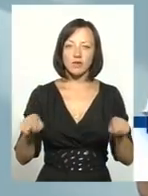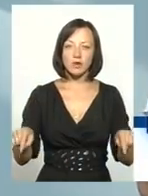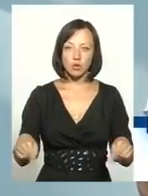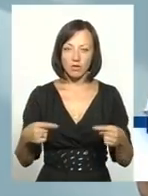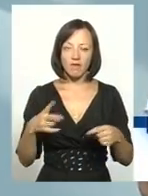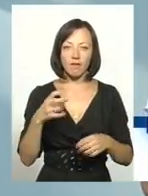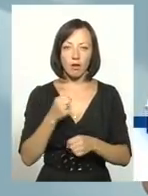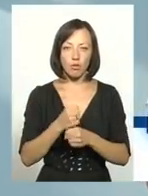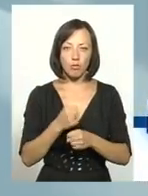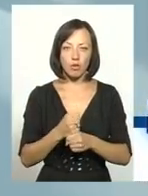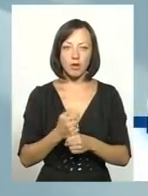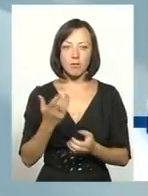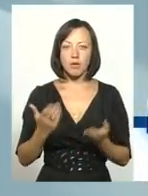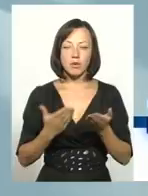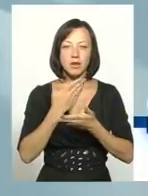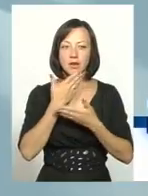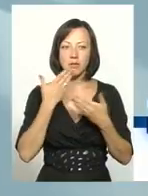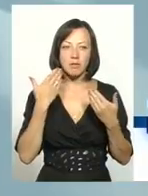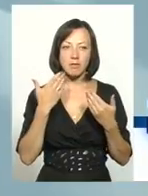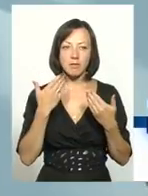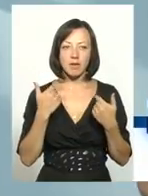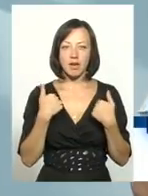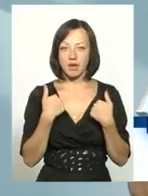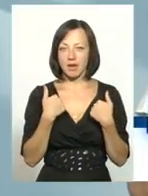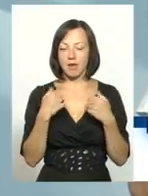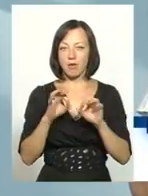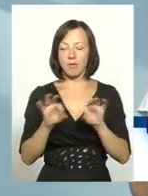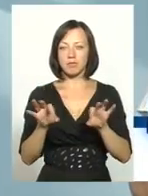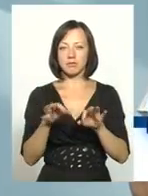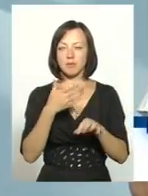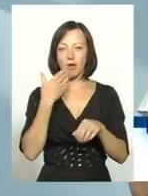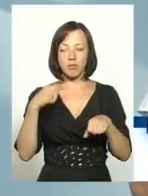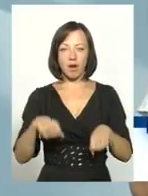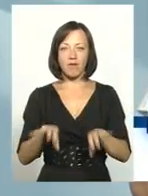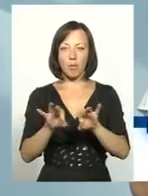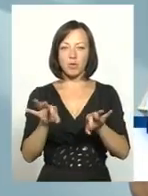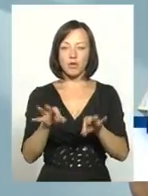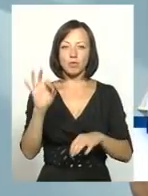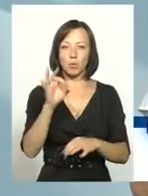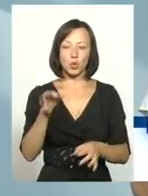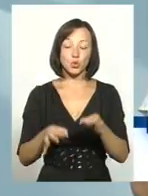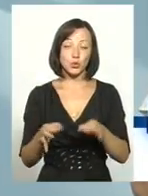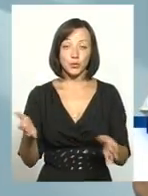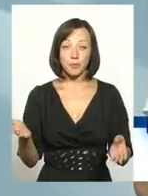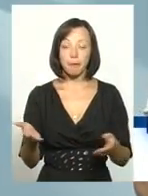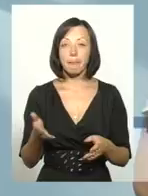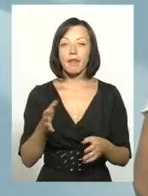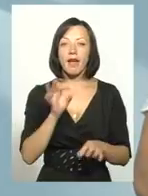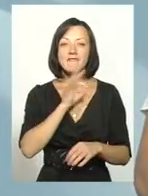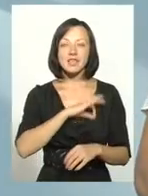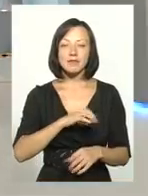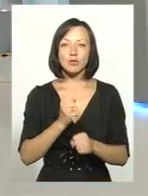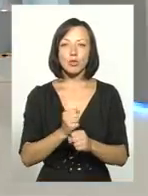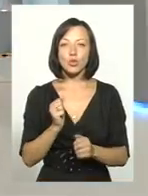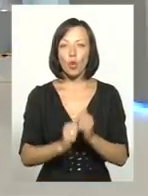на посаді. Я, мабуть, що не моя посада, коментувати судові рішення. Це перше. По-друге, ефективність роботи кожного.